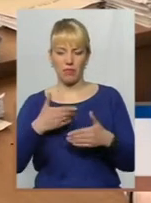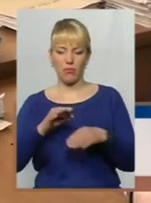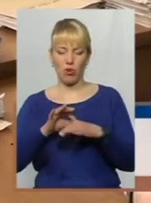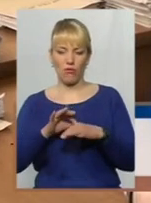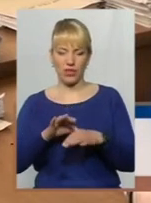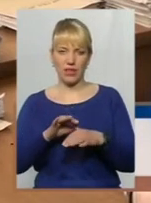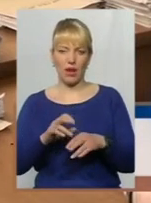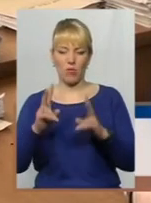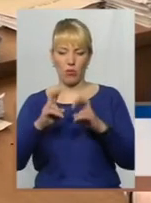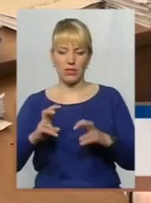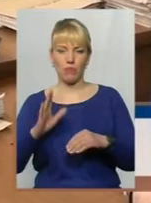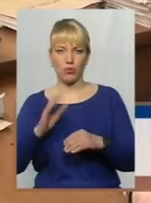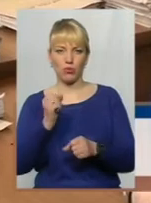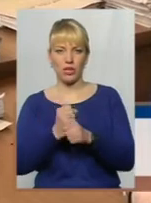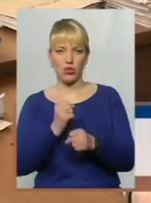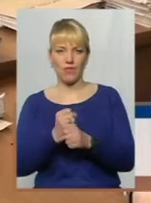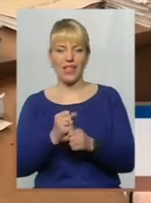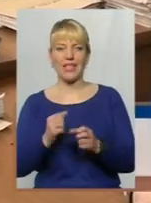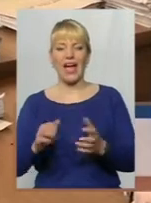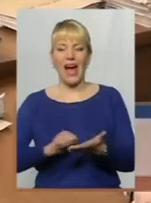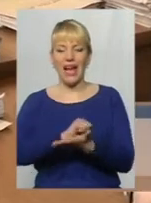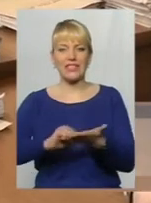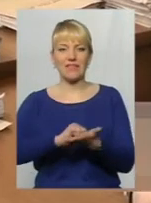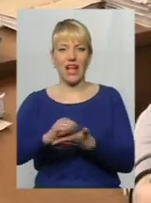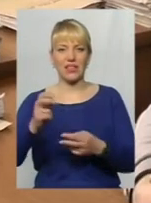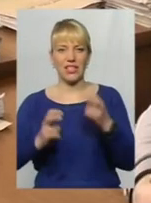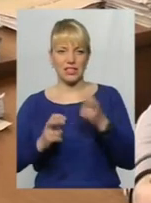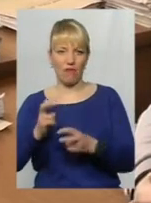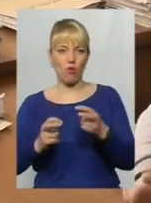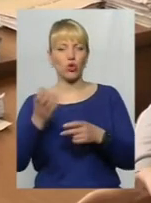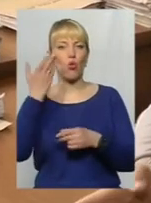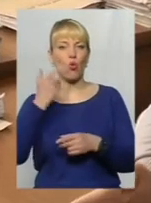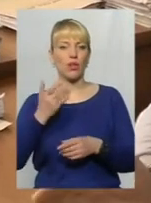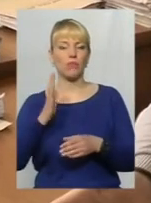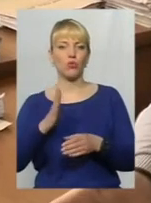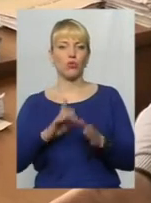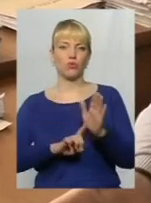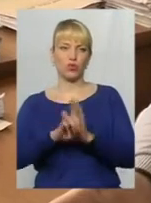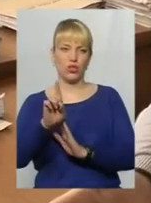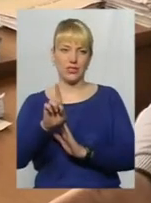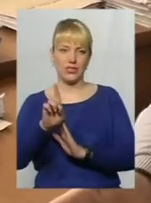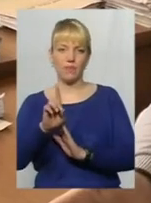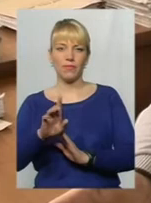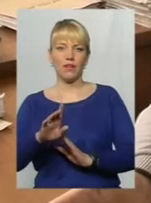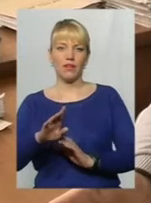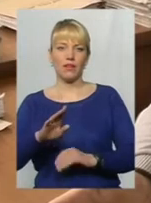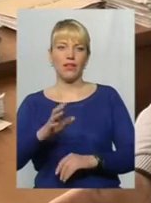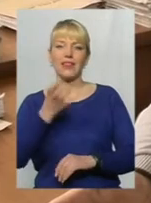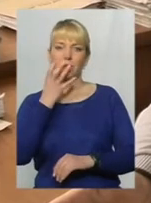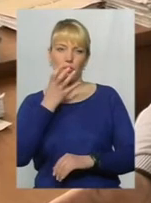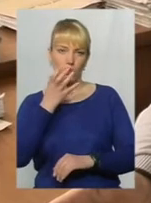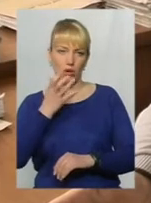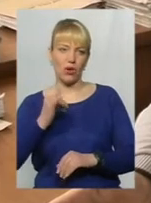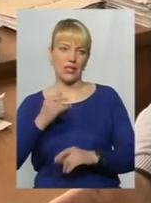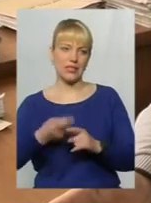запустимо асфальтний завод, розпочнеться вже тоді, коли настануть достатньо можливі кліматичні